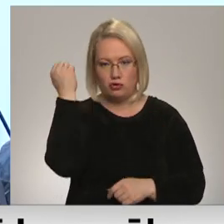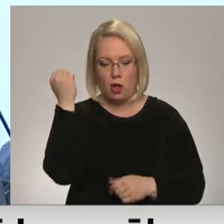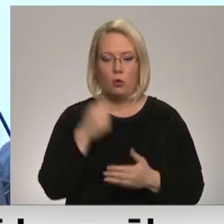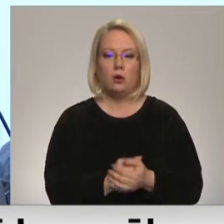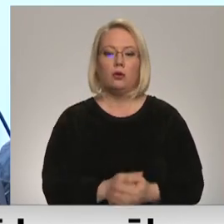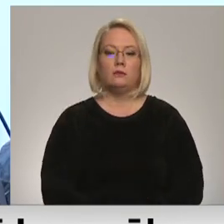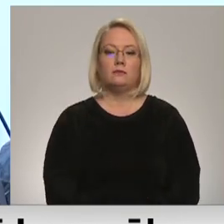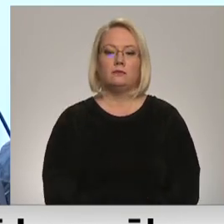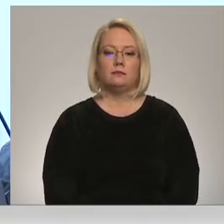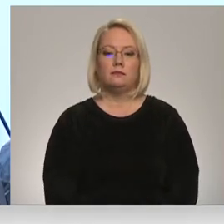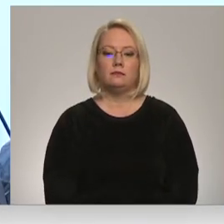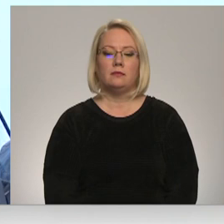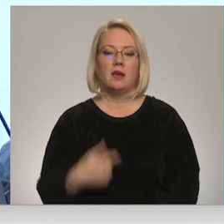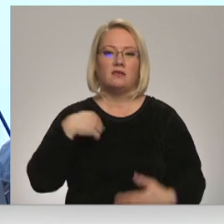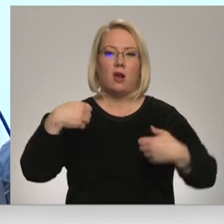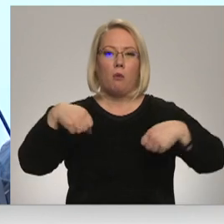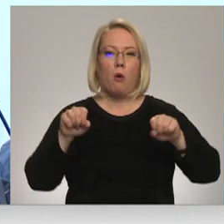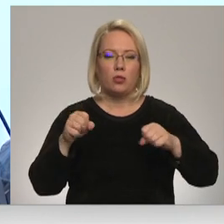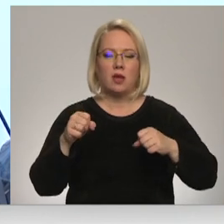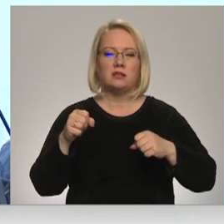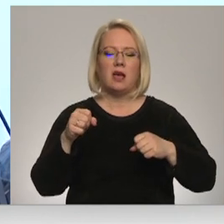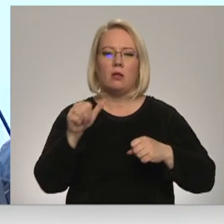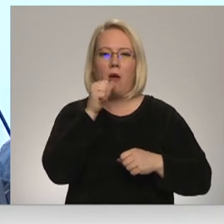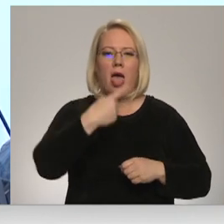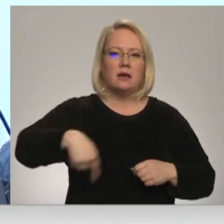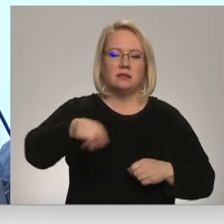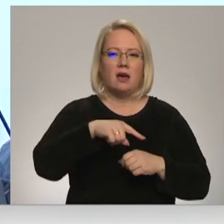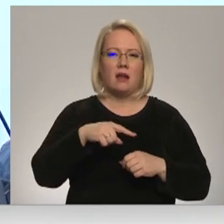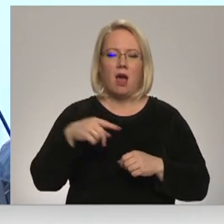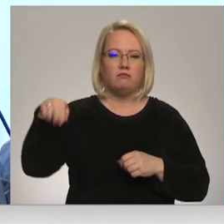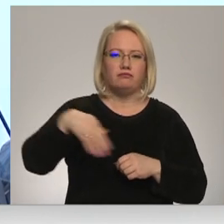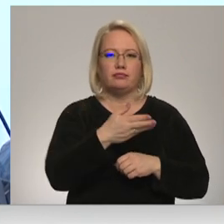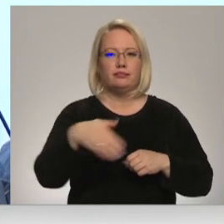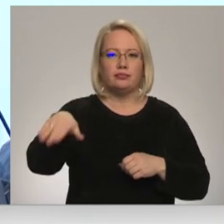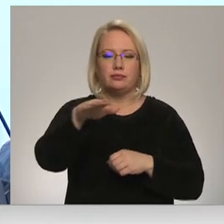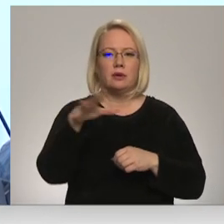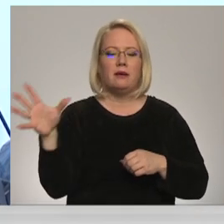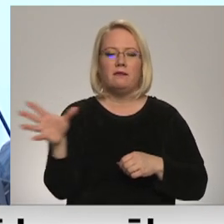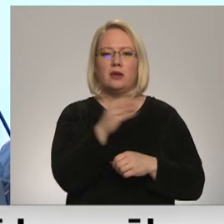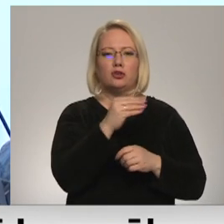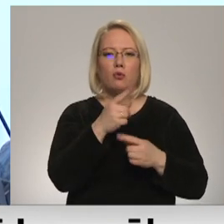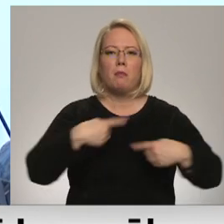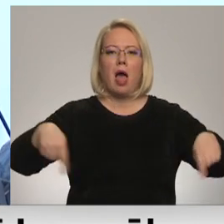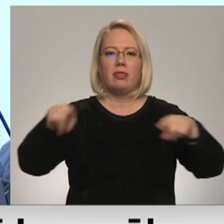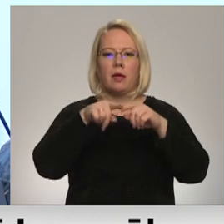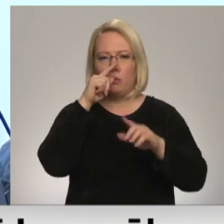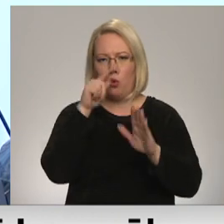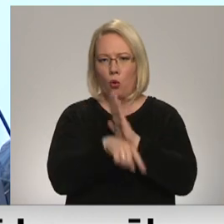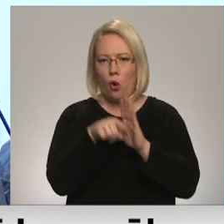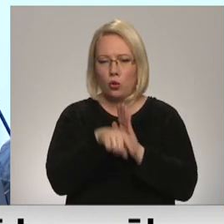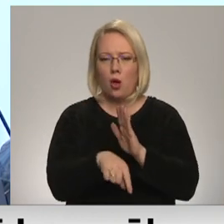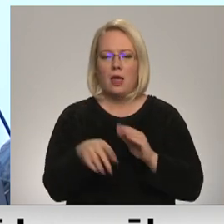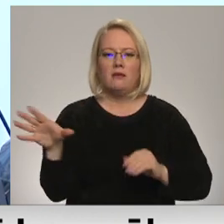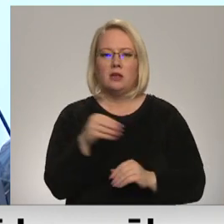Varbūt ar motociklu porbraukt, viss ezerus, vari neloku platējumu nokontrolēt. Tu visu